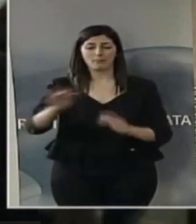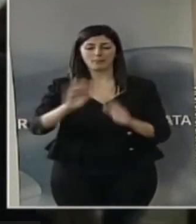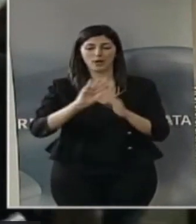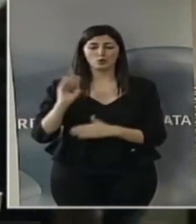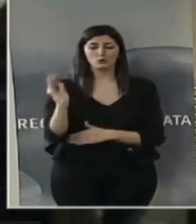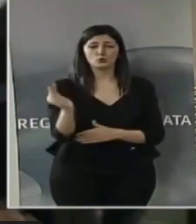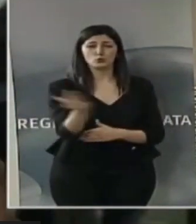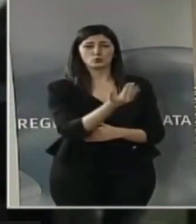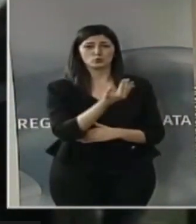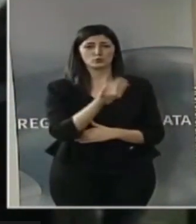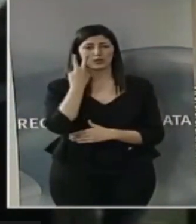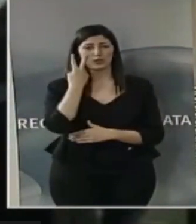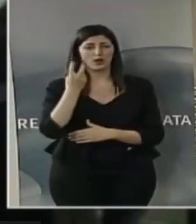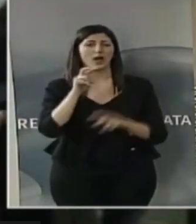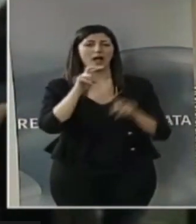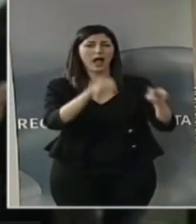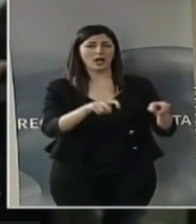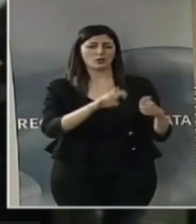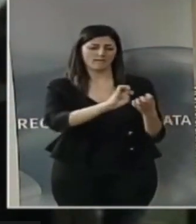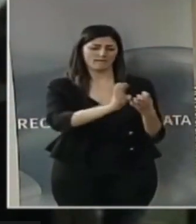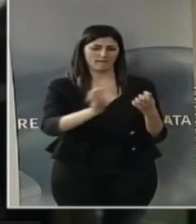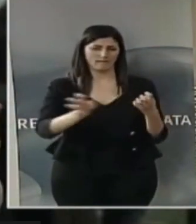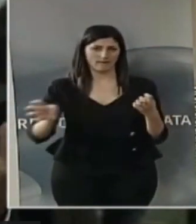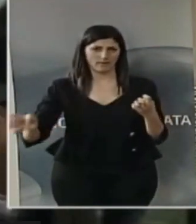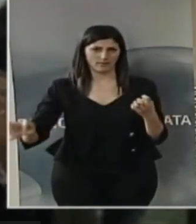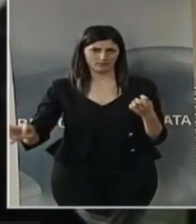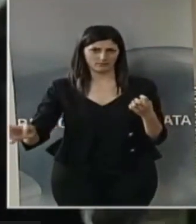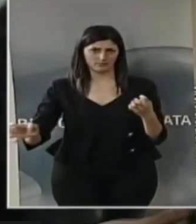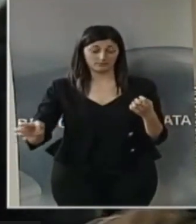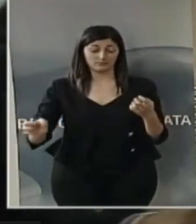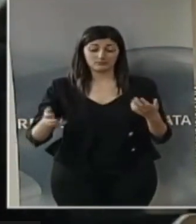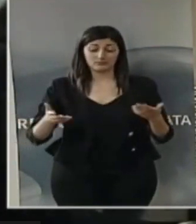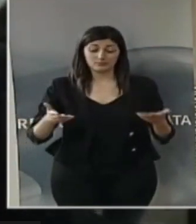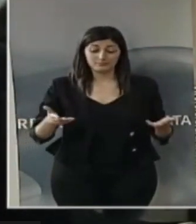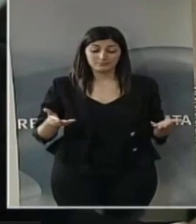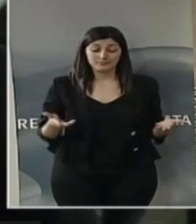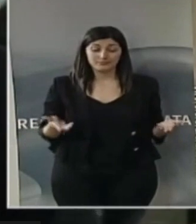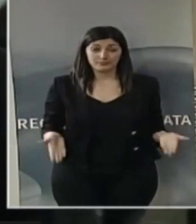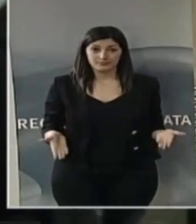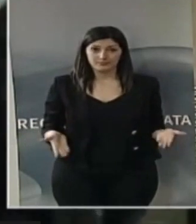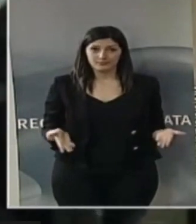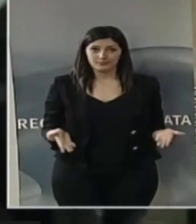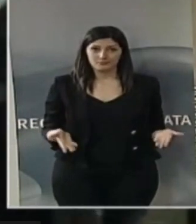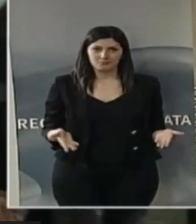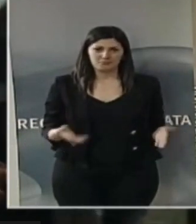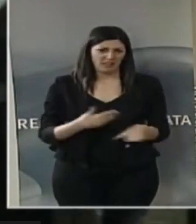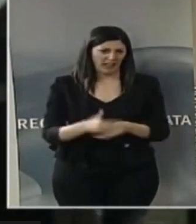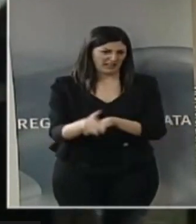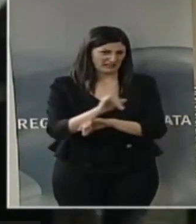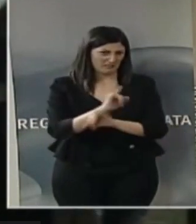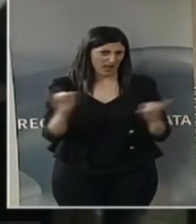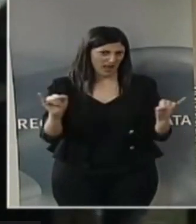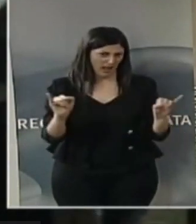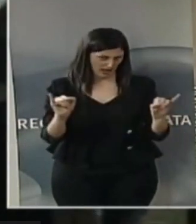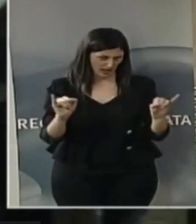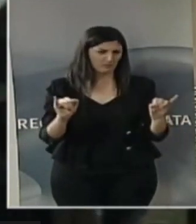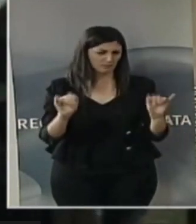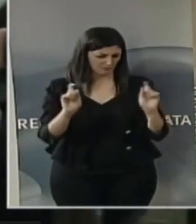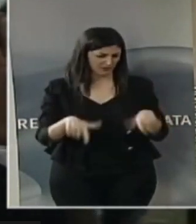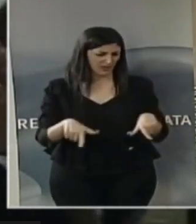'agricoltura lucana. Questa avrebbe significato, ma non sei mai tardi per partire, avrebbe significato